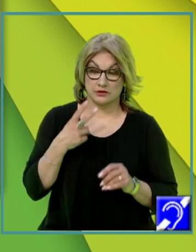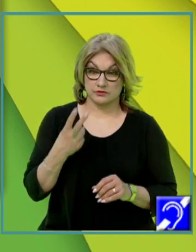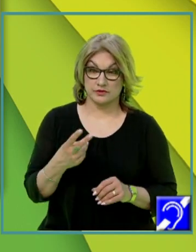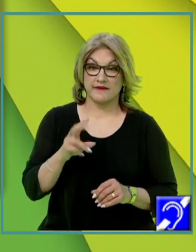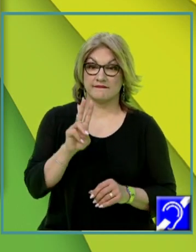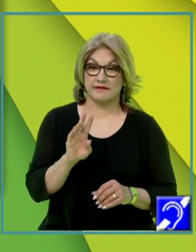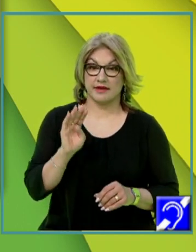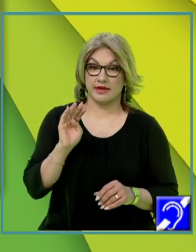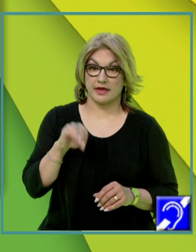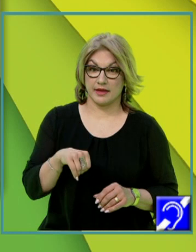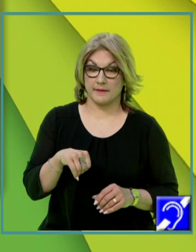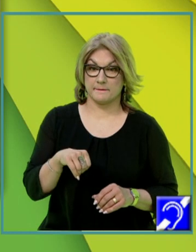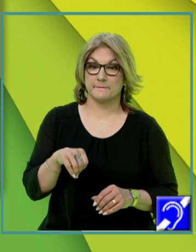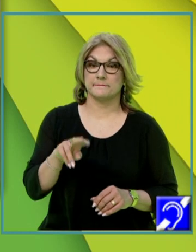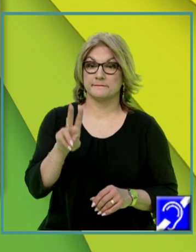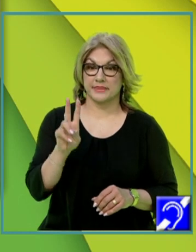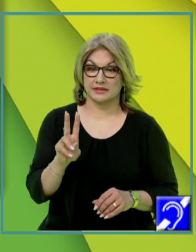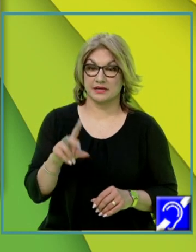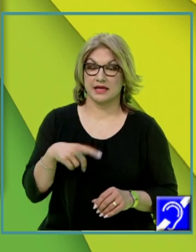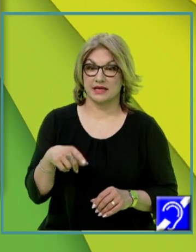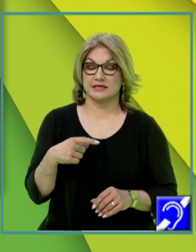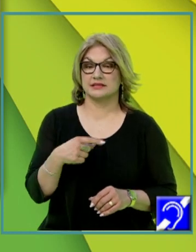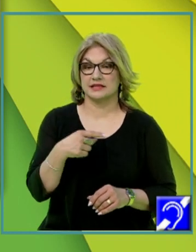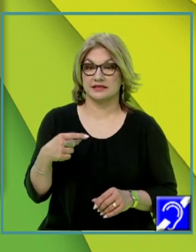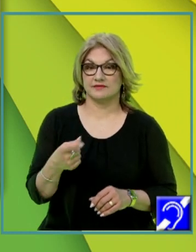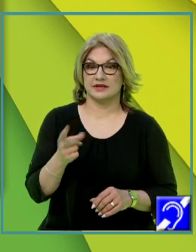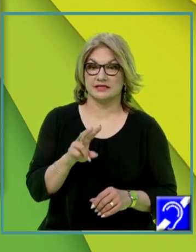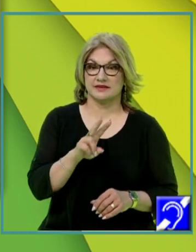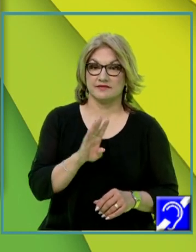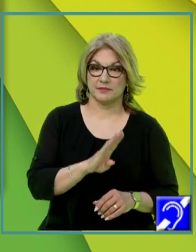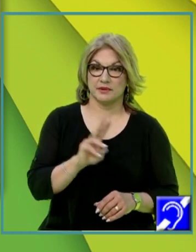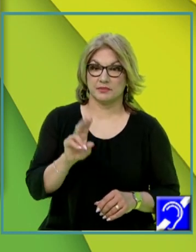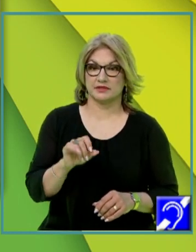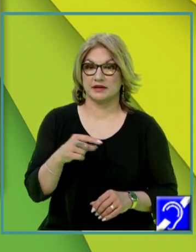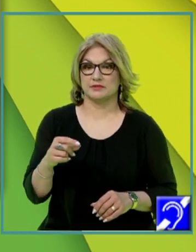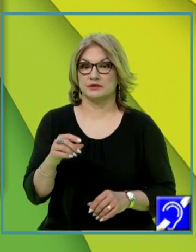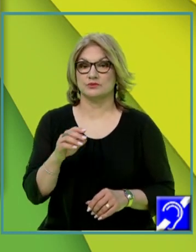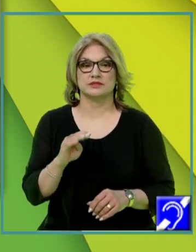pătrat, e catetă, nu? Este diferența dintre VB pătrat minus MB pătrat.